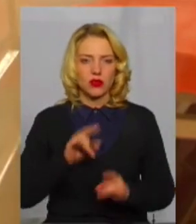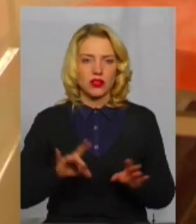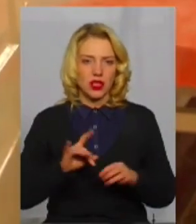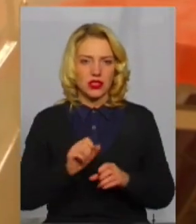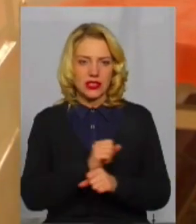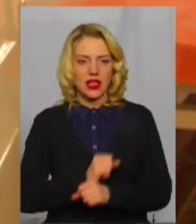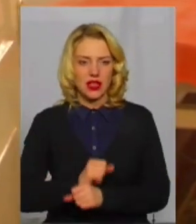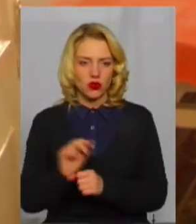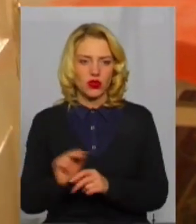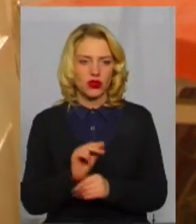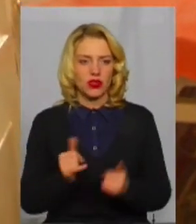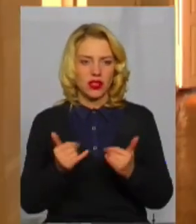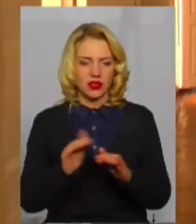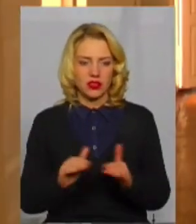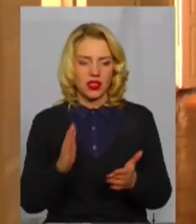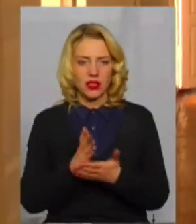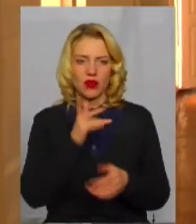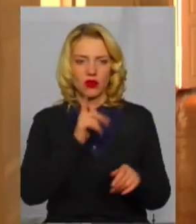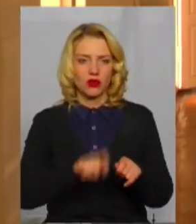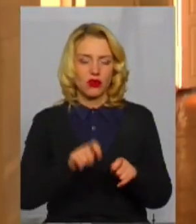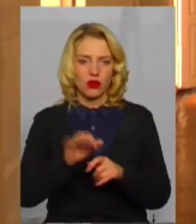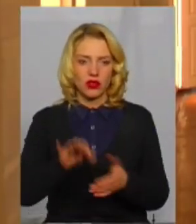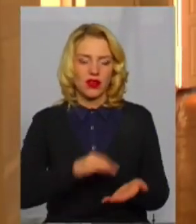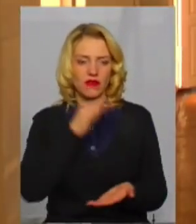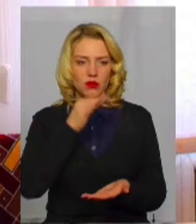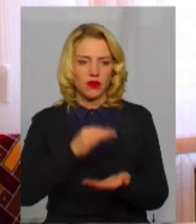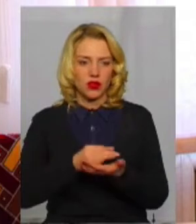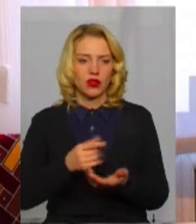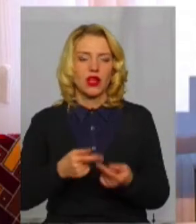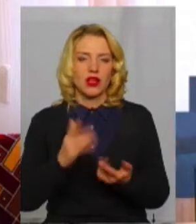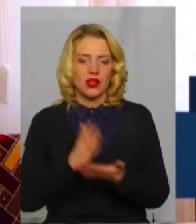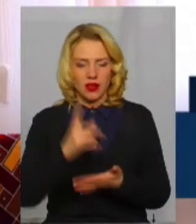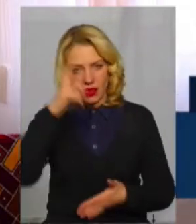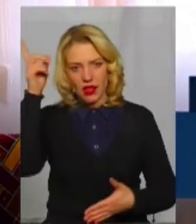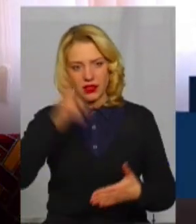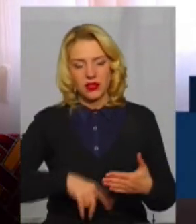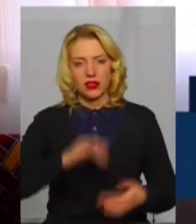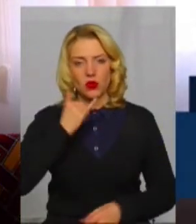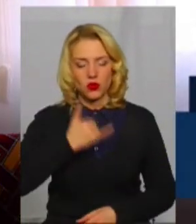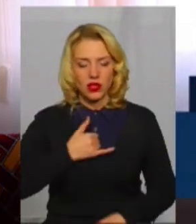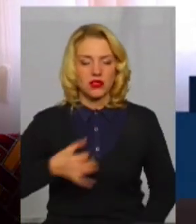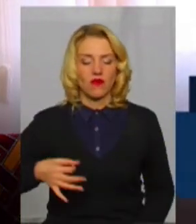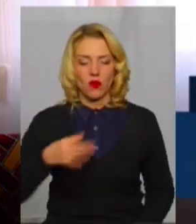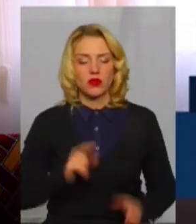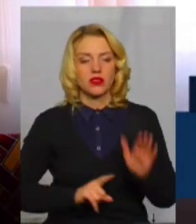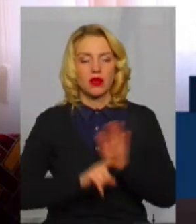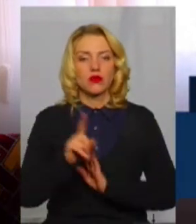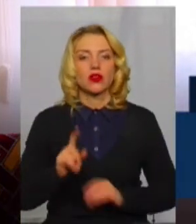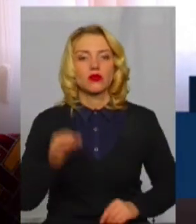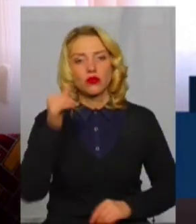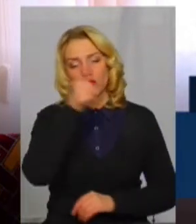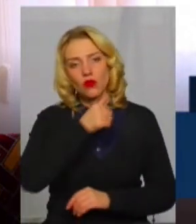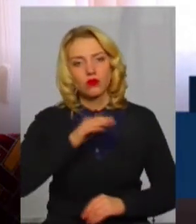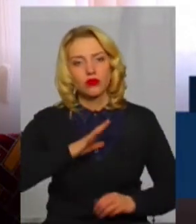лікування для цих дітей є контрольованим та, відповідно, найнадійнішим. У нас в області на початок цього року було